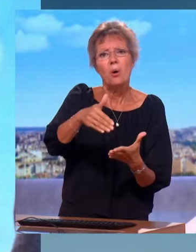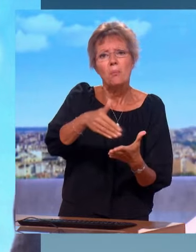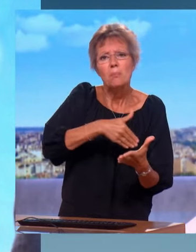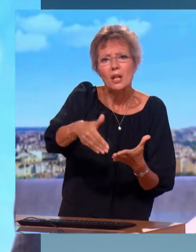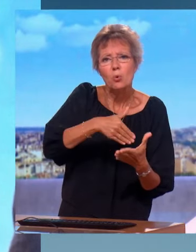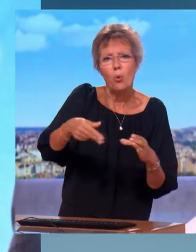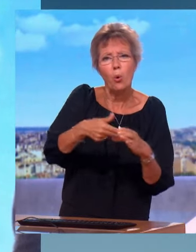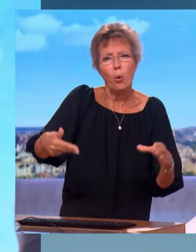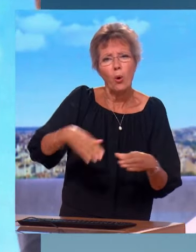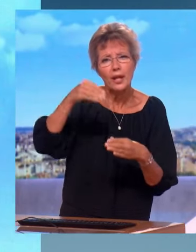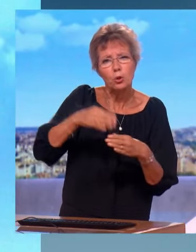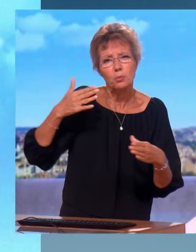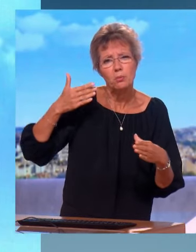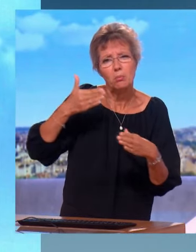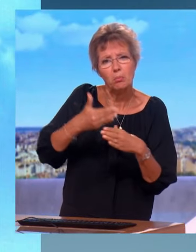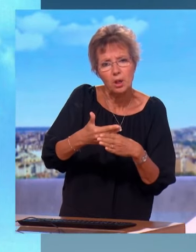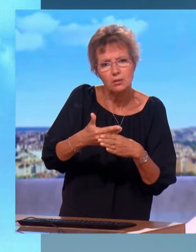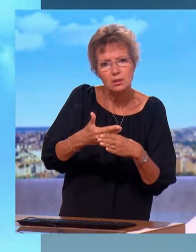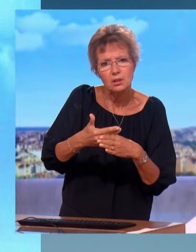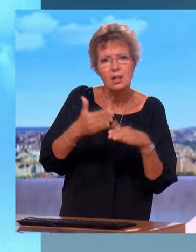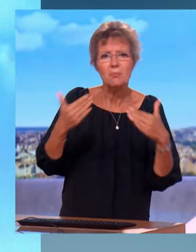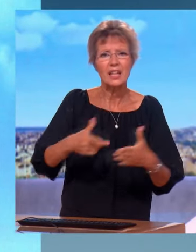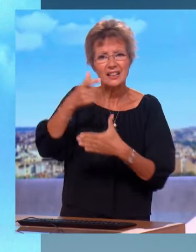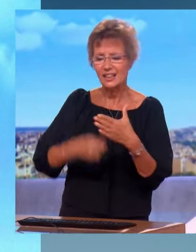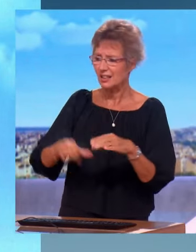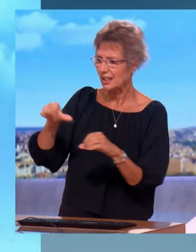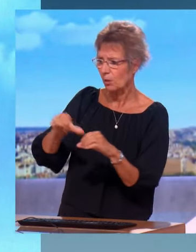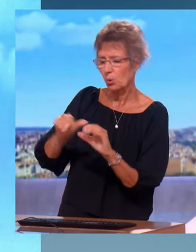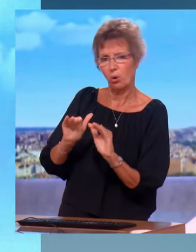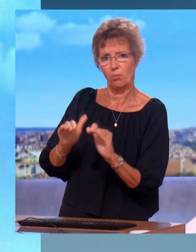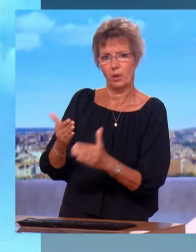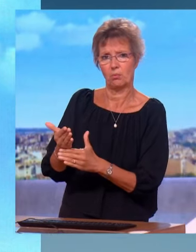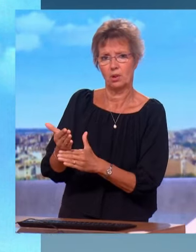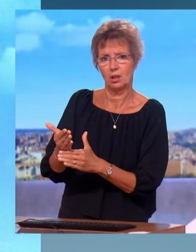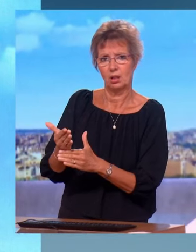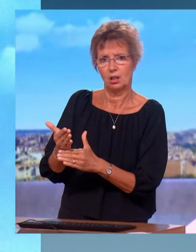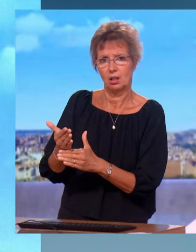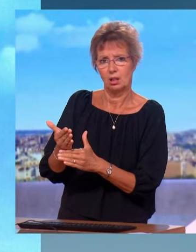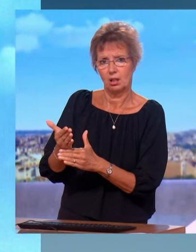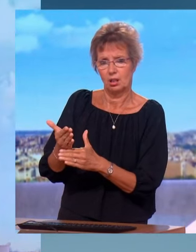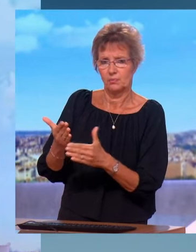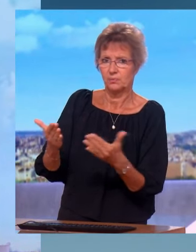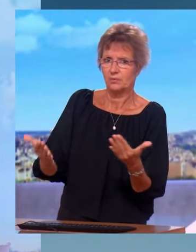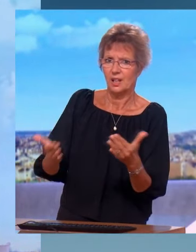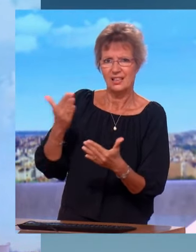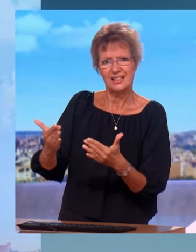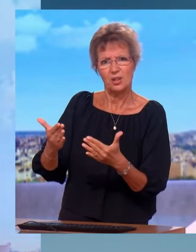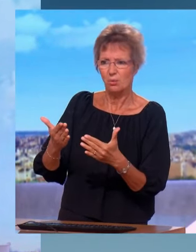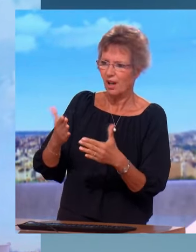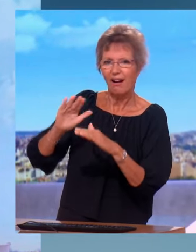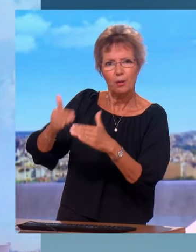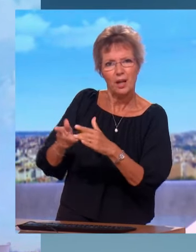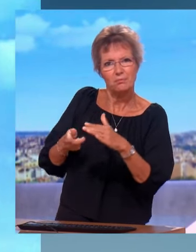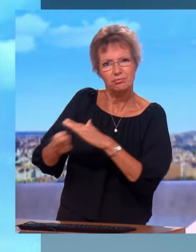des Hauts-de-France depuis des années. – Sauf qu'une partie de la TICPE, la taxe sur les carburants, elle correspond aux régions. Est-ce